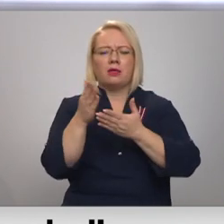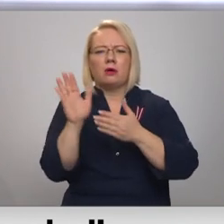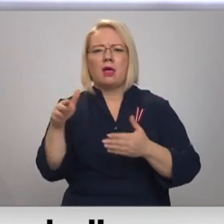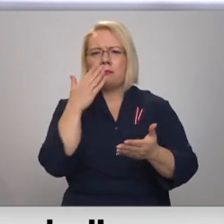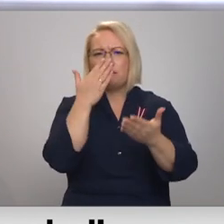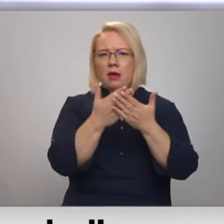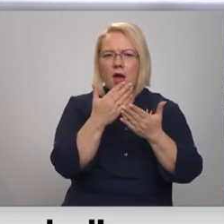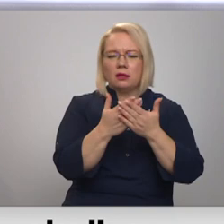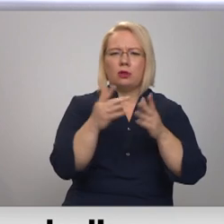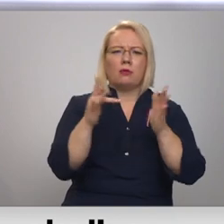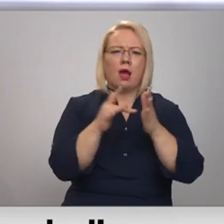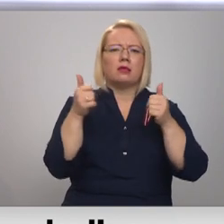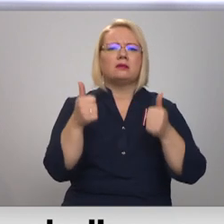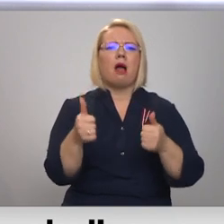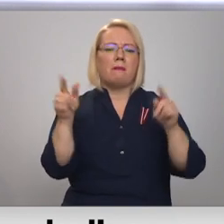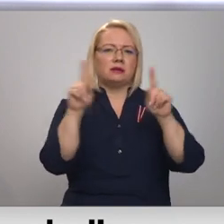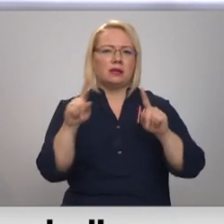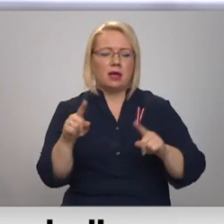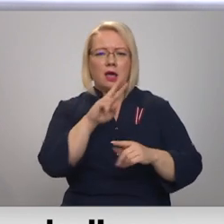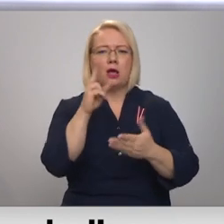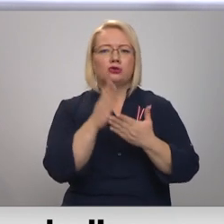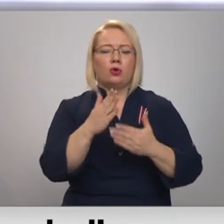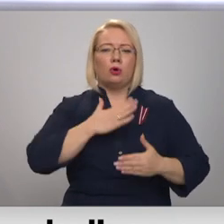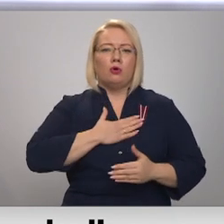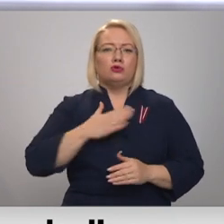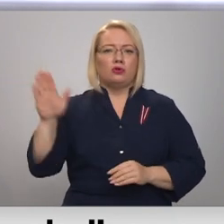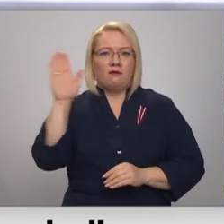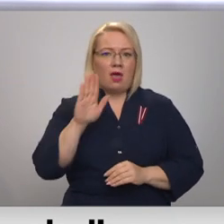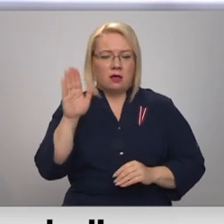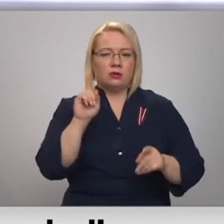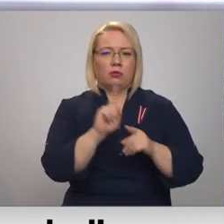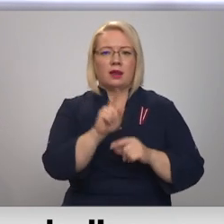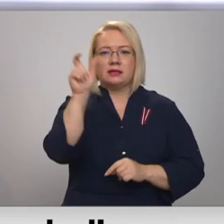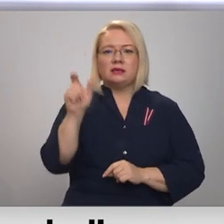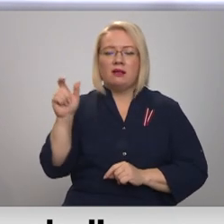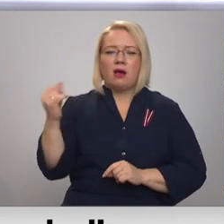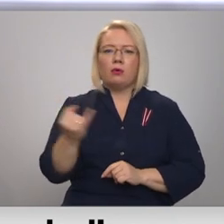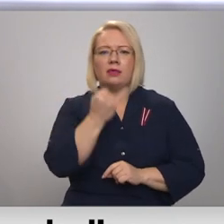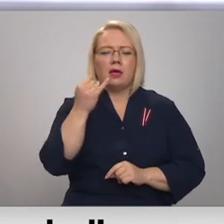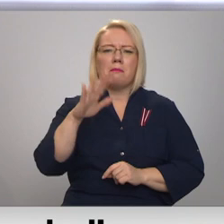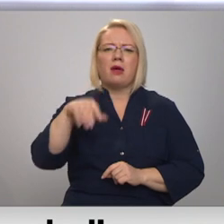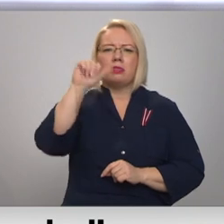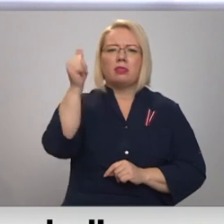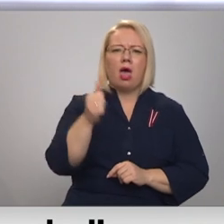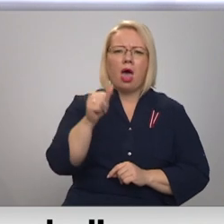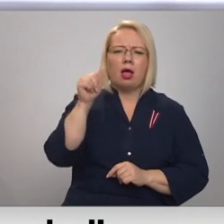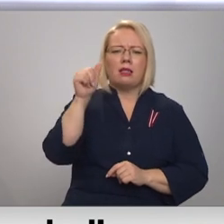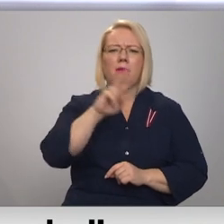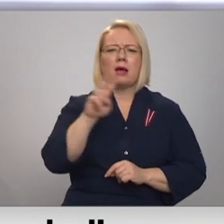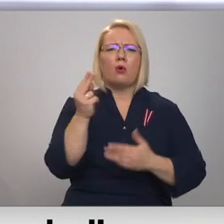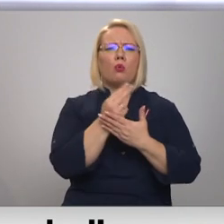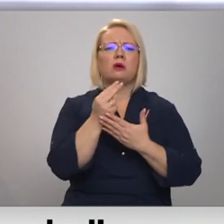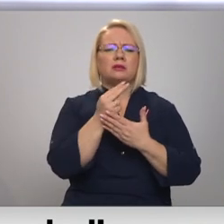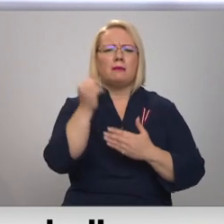kādas labas lietas, kas notiek mūsu valstī. Arī cilvēki interesēs par tēliem, par to, ko nozīmē tas